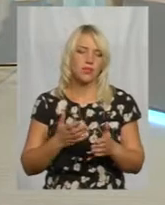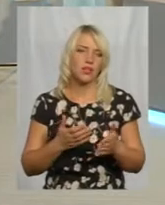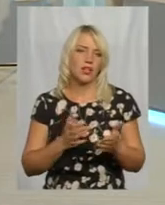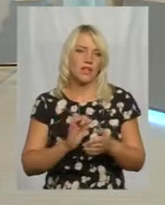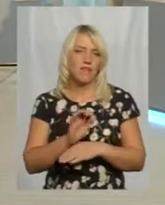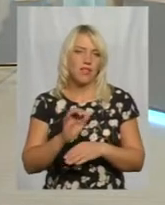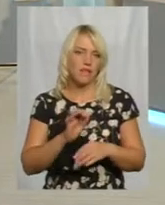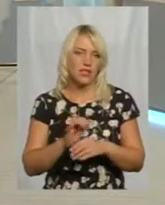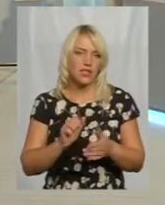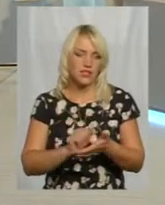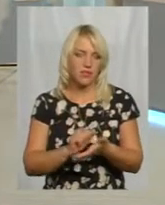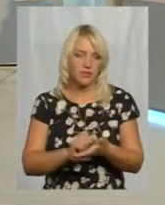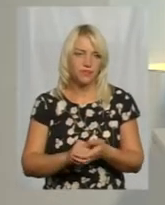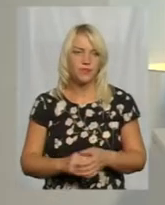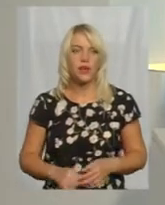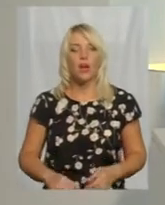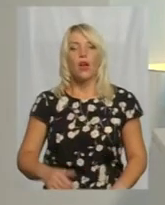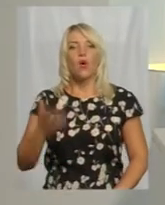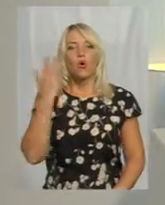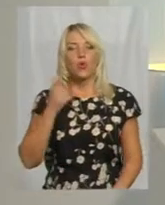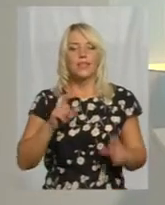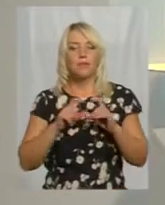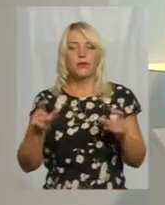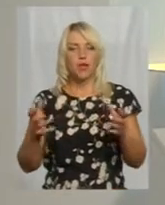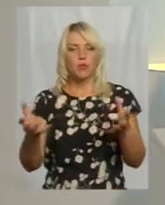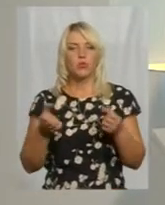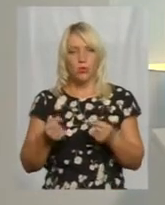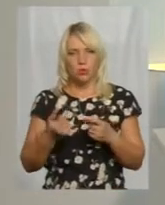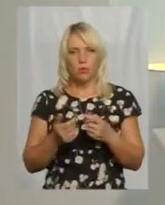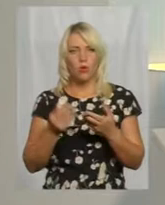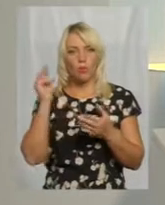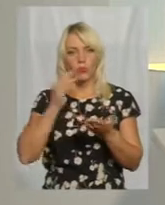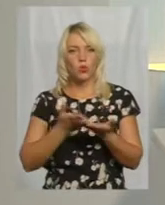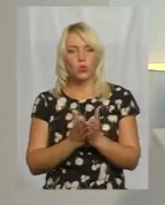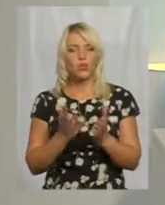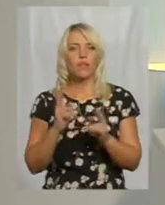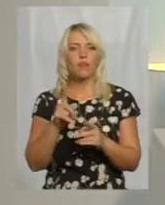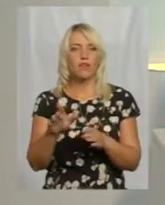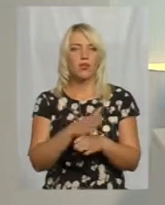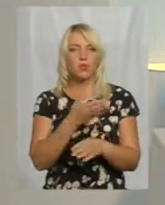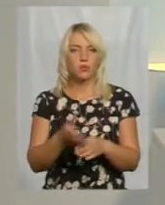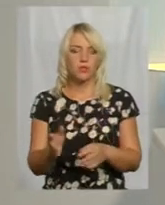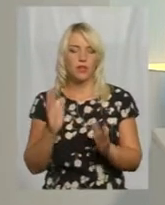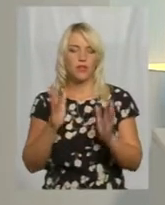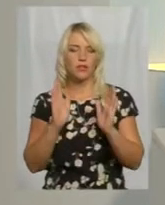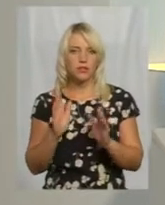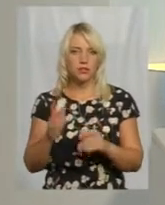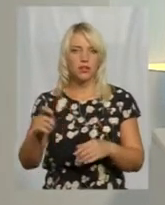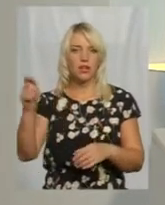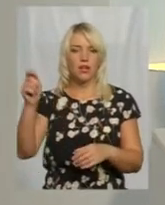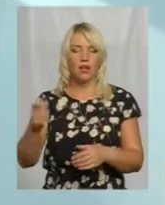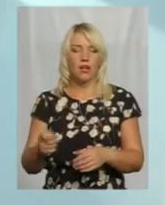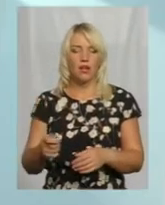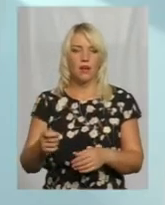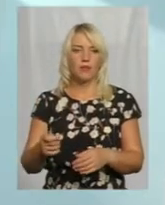підручники друкувати. І от коли департамент отримує підручники, за яким принципом ви їх розподіляєте? Як тільки приходять підручники